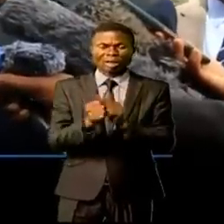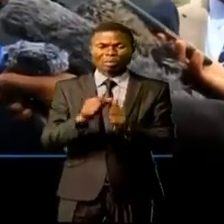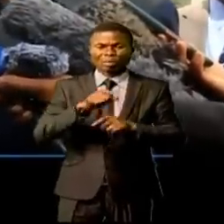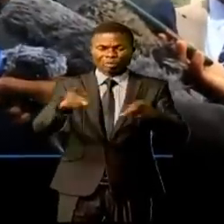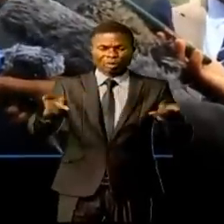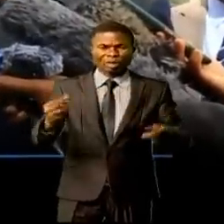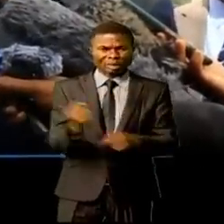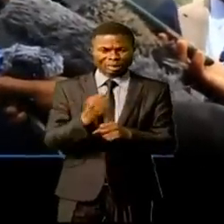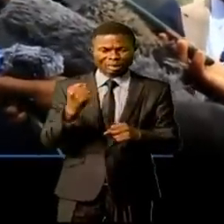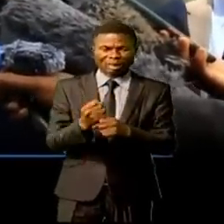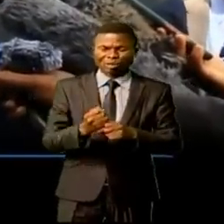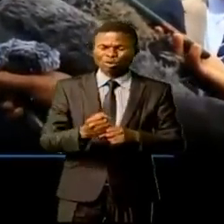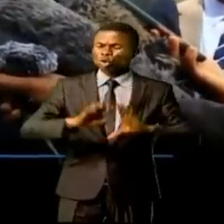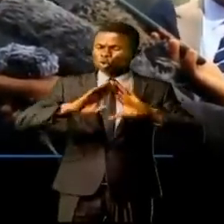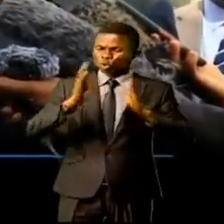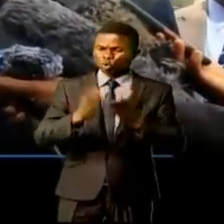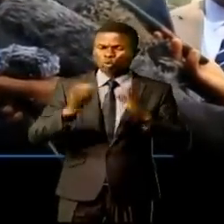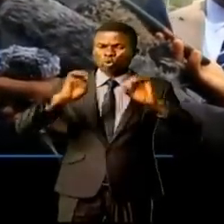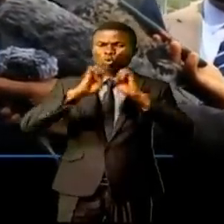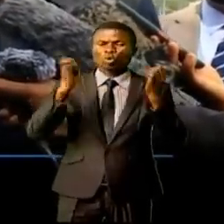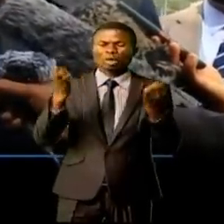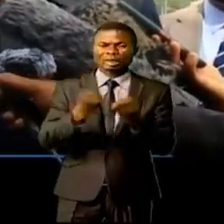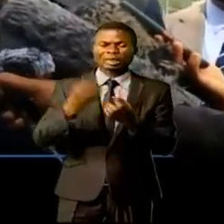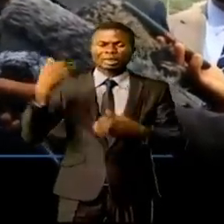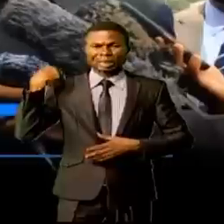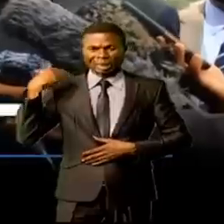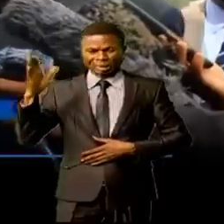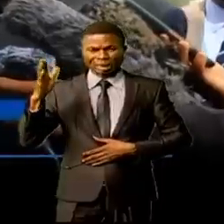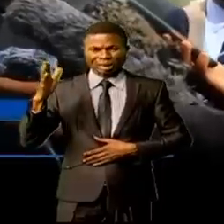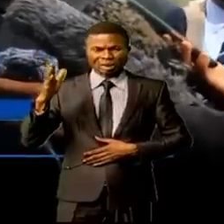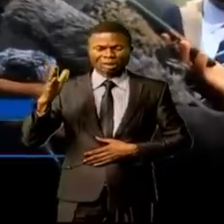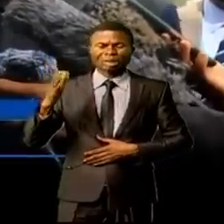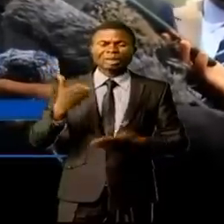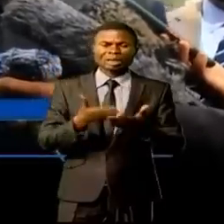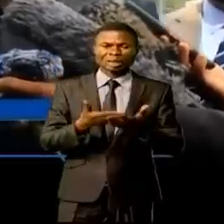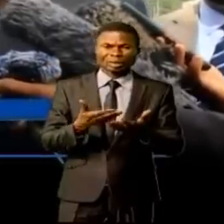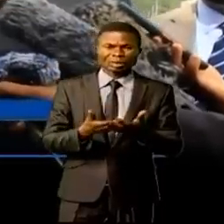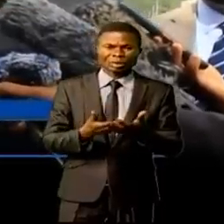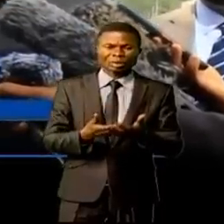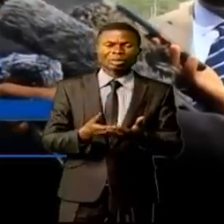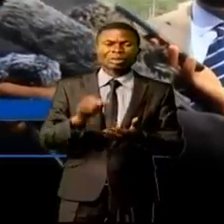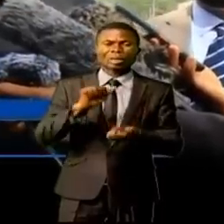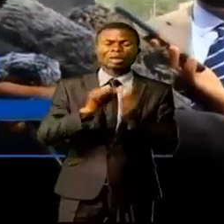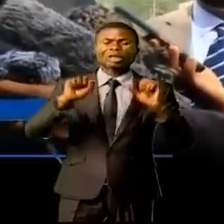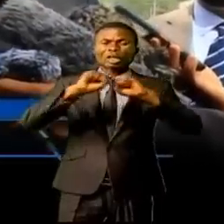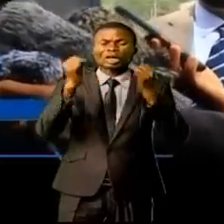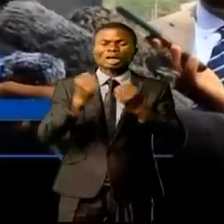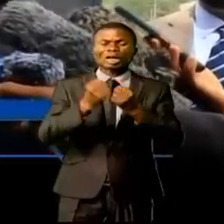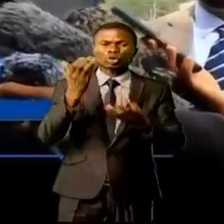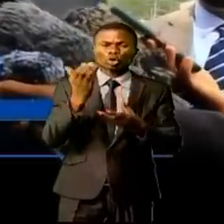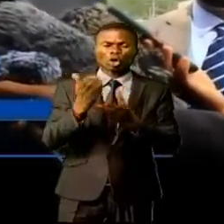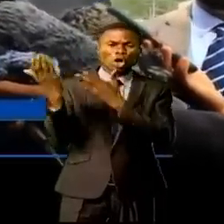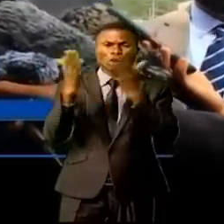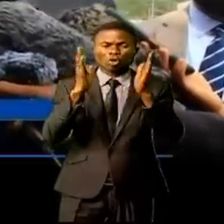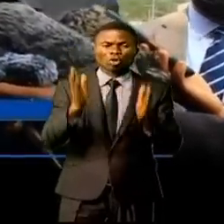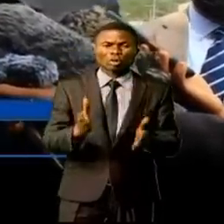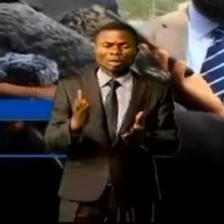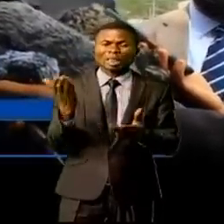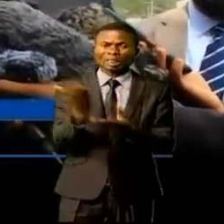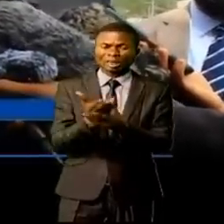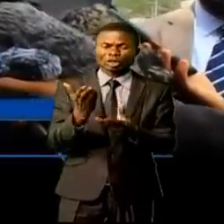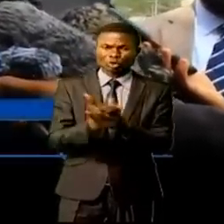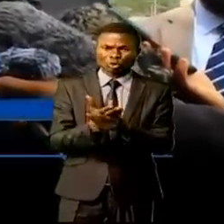travailler avec toutes les entreprises de transformer en société commerciale pour le titrement